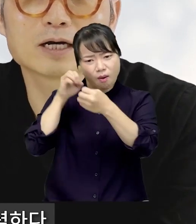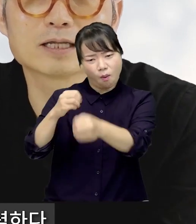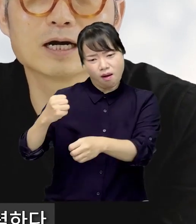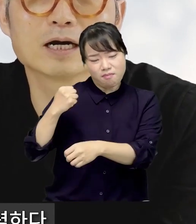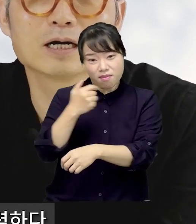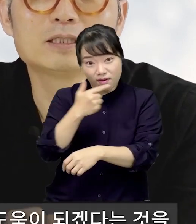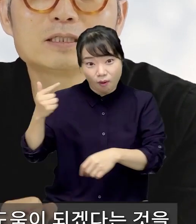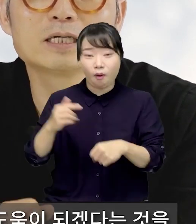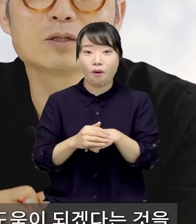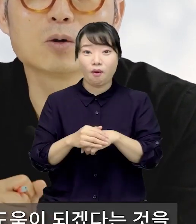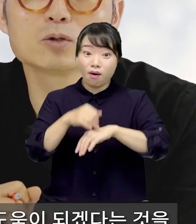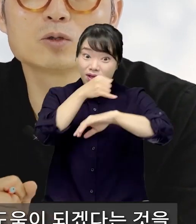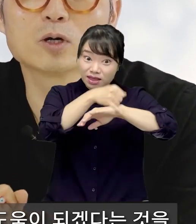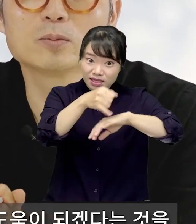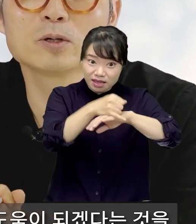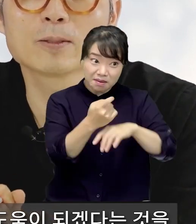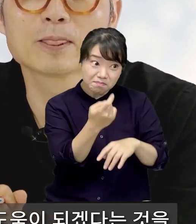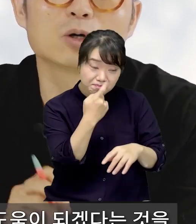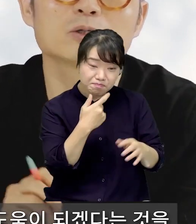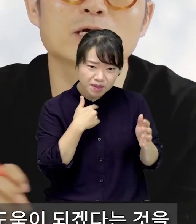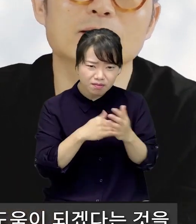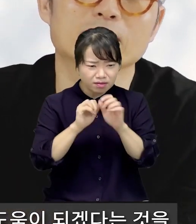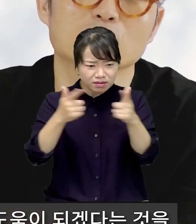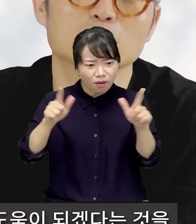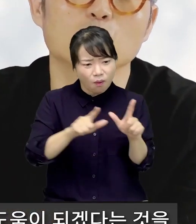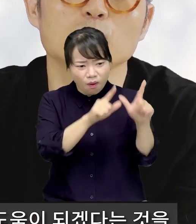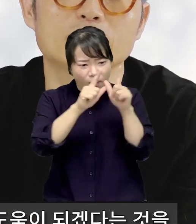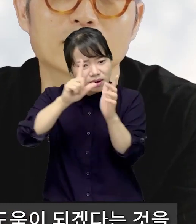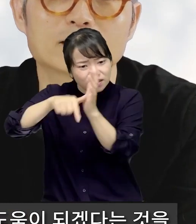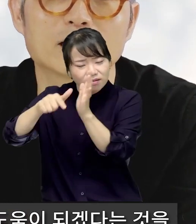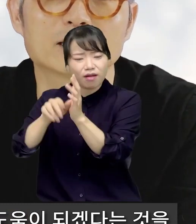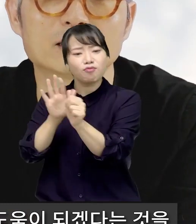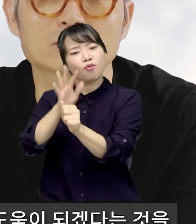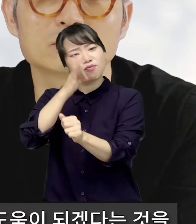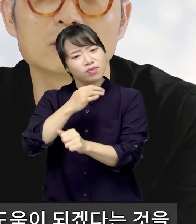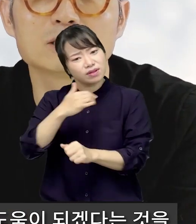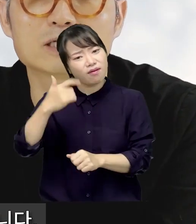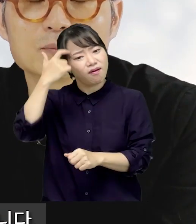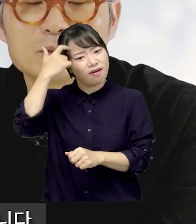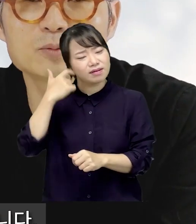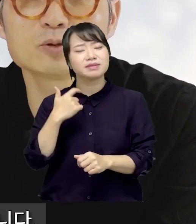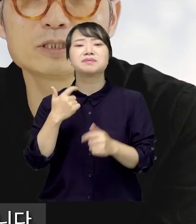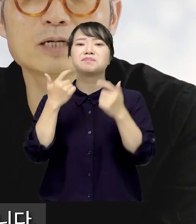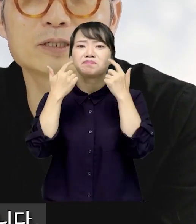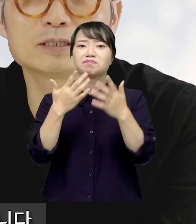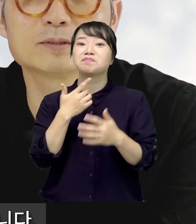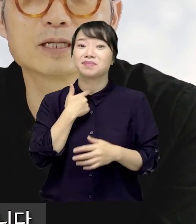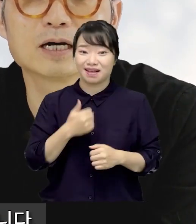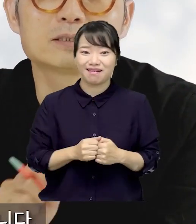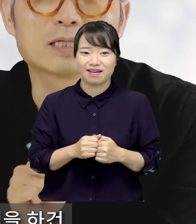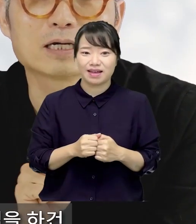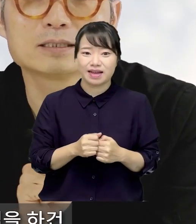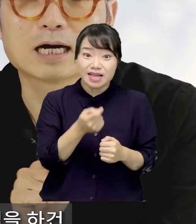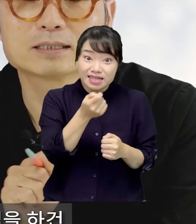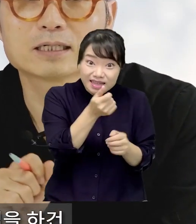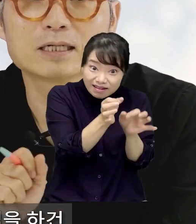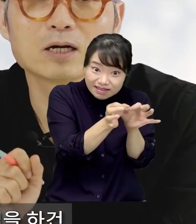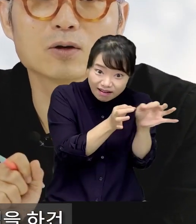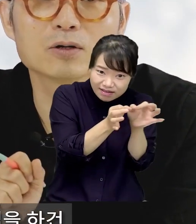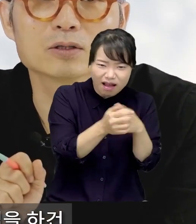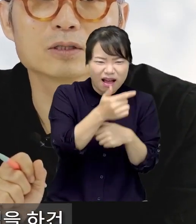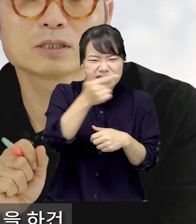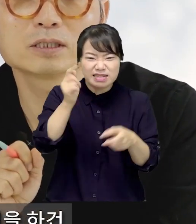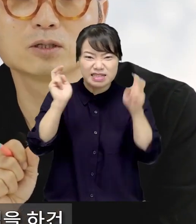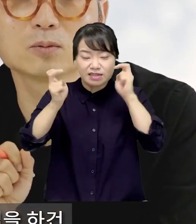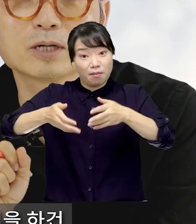강력하다. 디자인 언어를 배우면 여러 생활에서 도움이 되겠다라는 것을 제가 피부로 실감을 했습니다. 작은 장사를